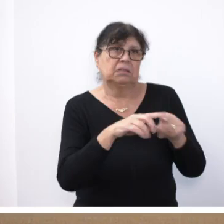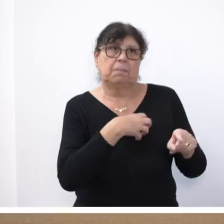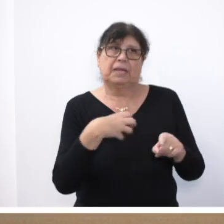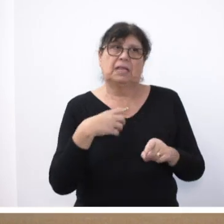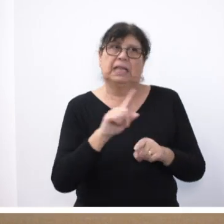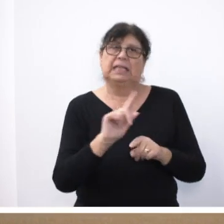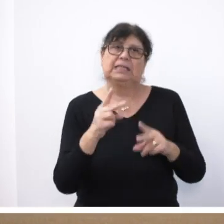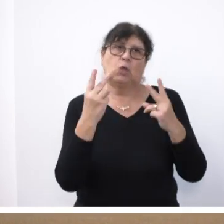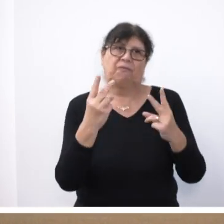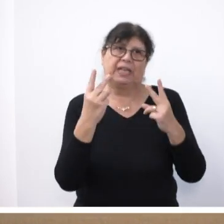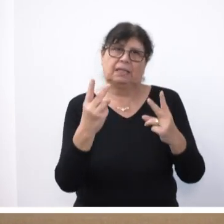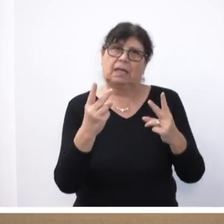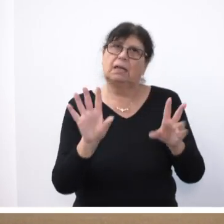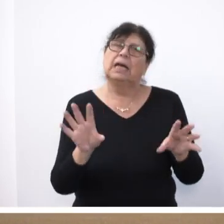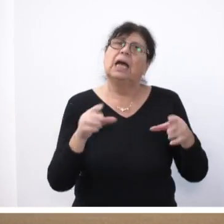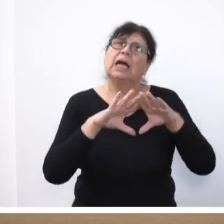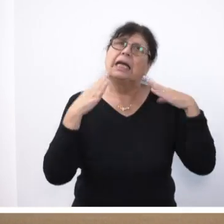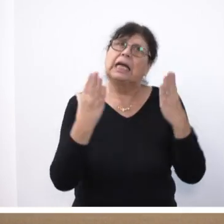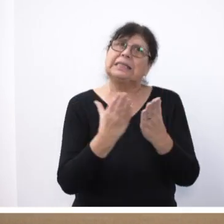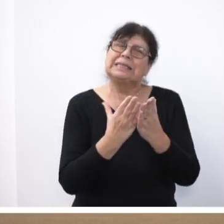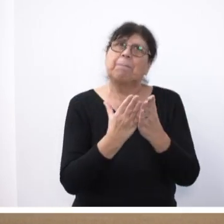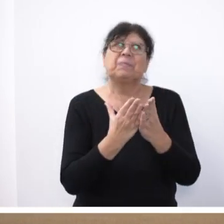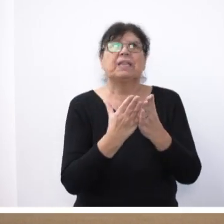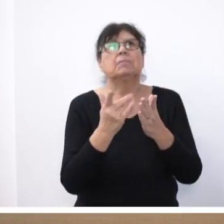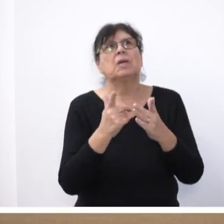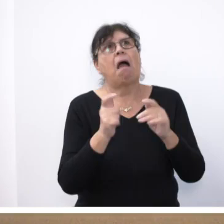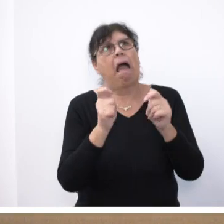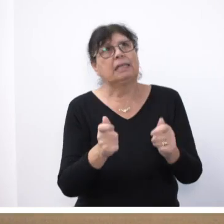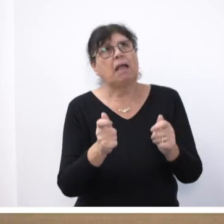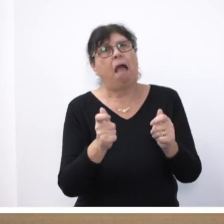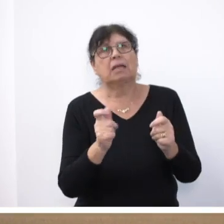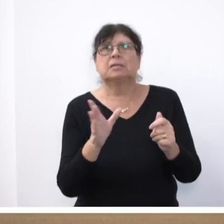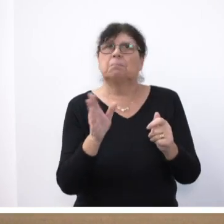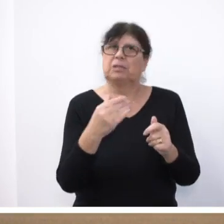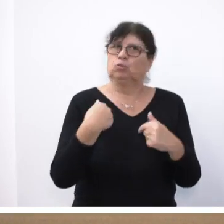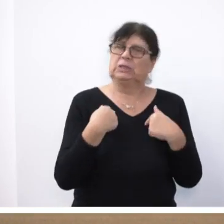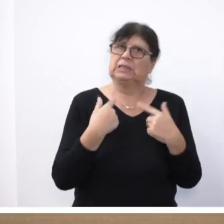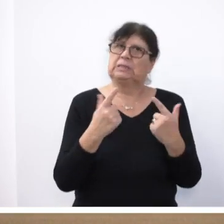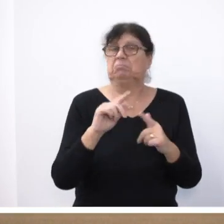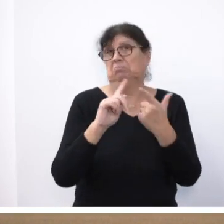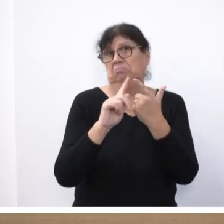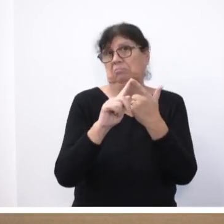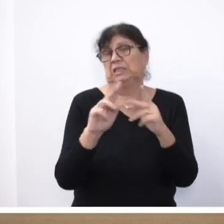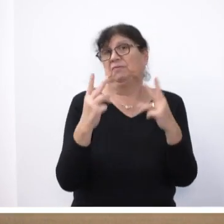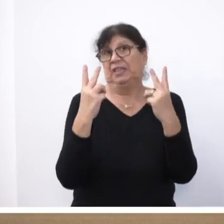dass das gesamte Haus hinter einer Sache steht und zweitens, eigentlich das Wichtigste,